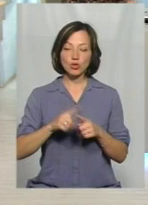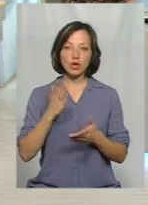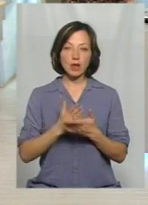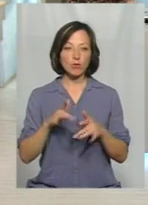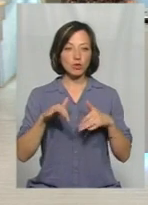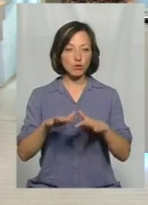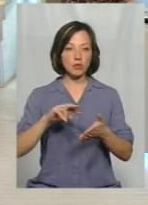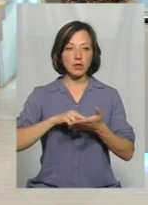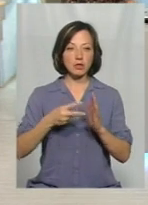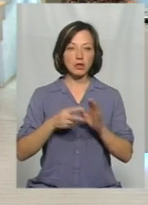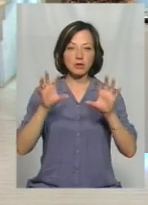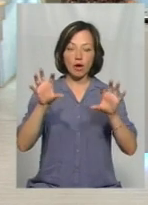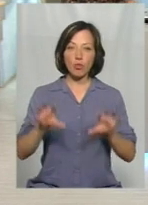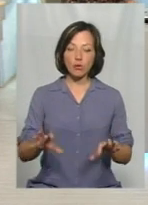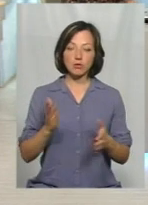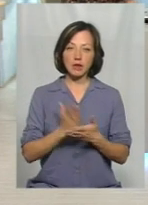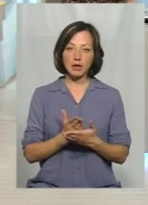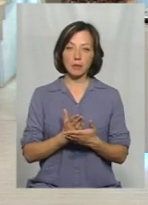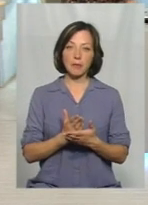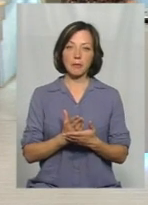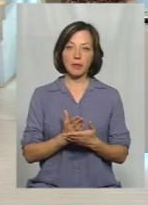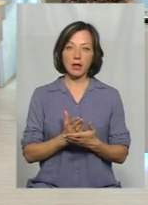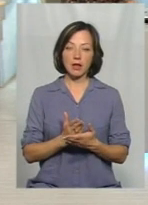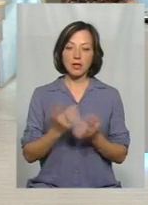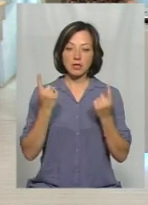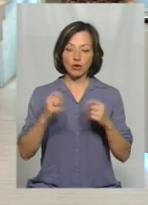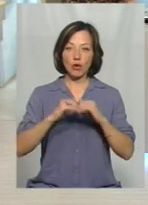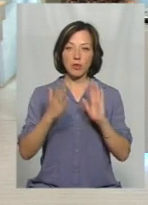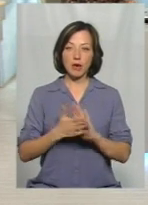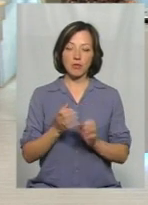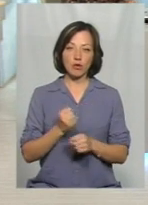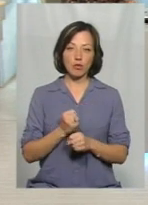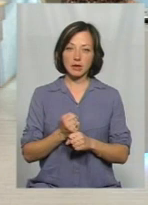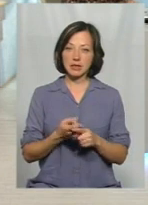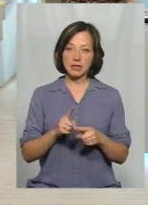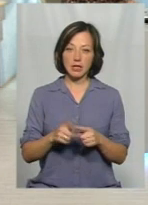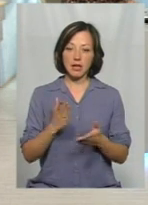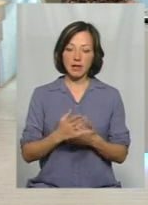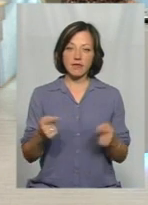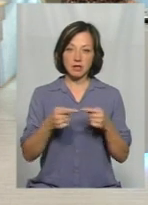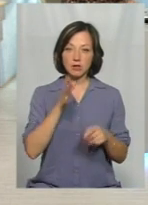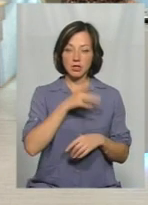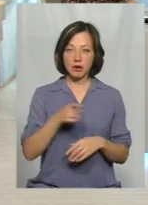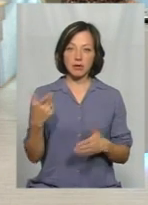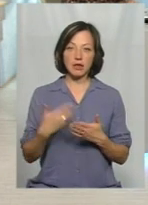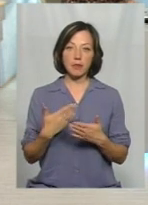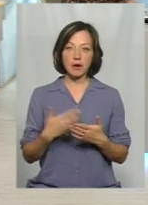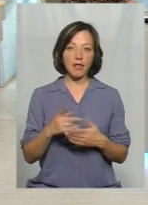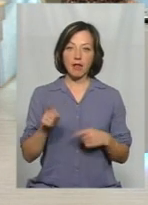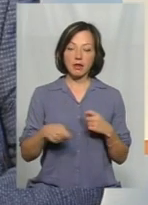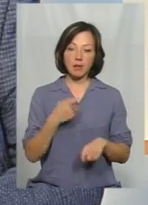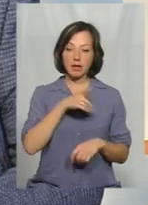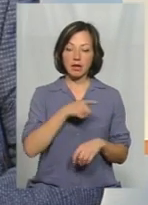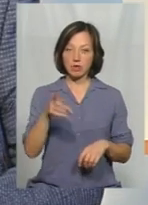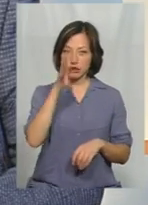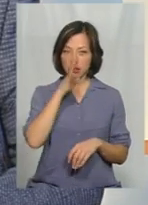процедури, які передбачені законом, є досить значні об'єми робіт, тому на це є визначені терміни. Наприклад, не дарма термін